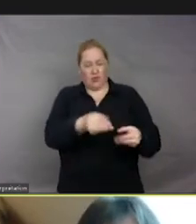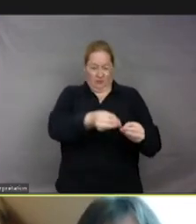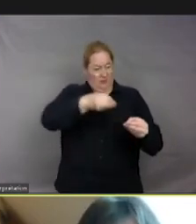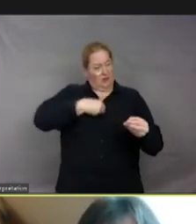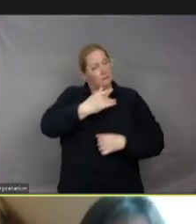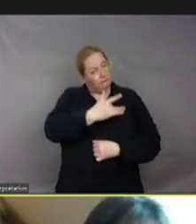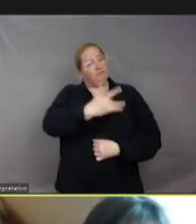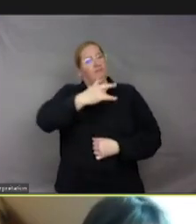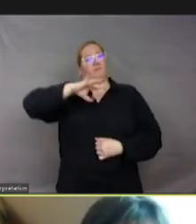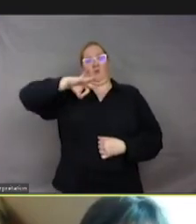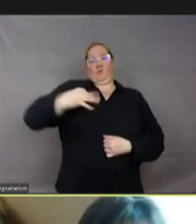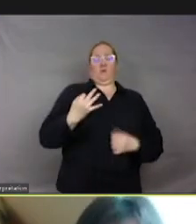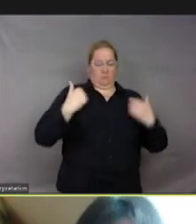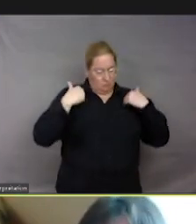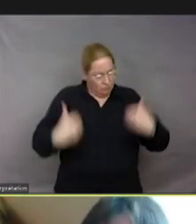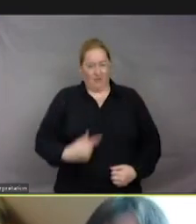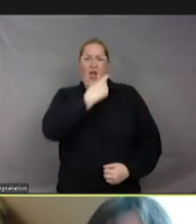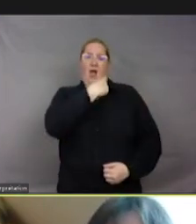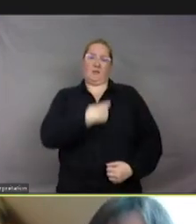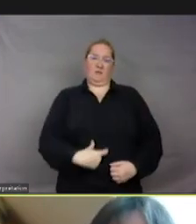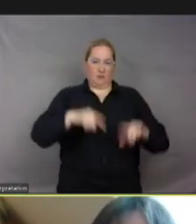c'est-à-dire en tant qu'individu.